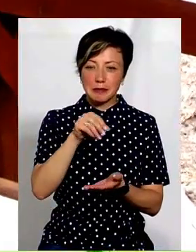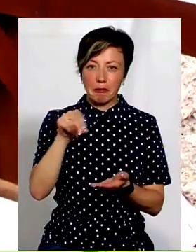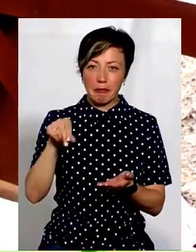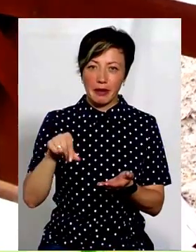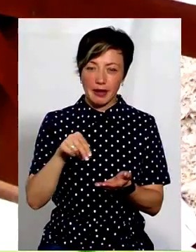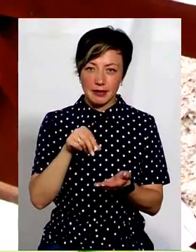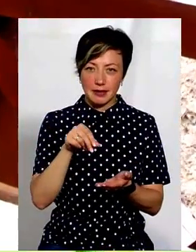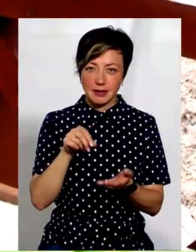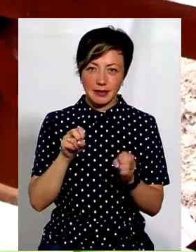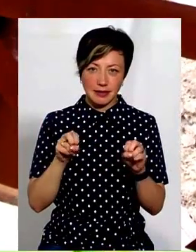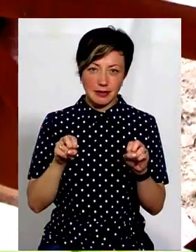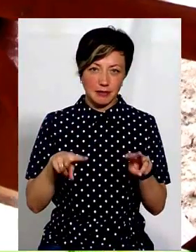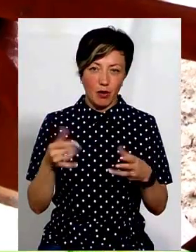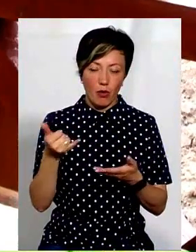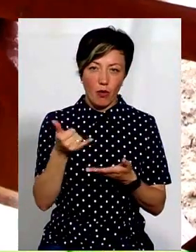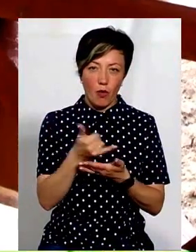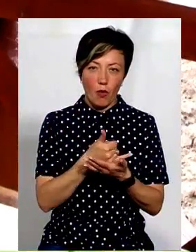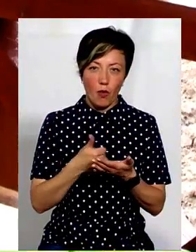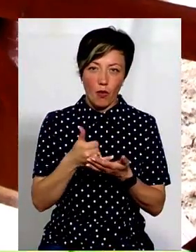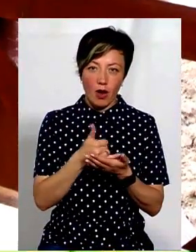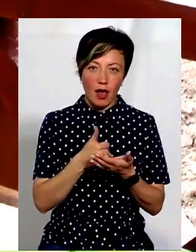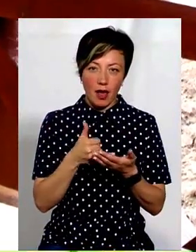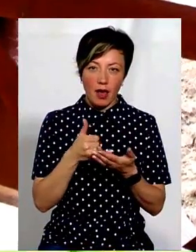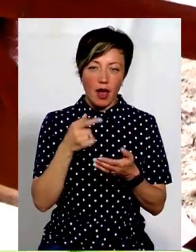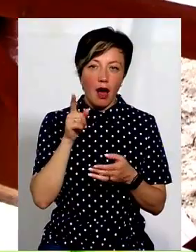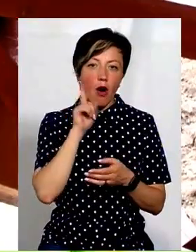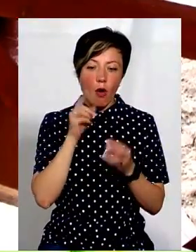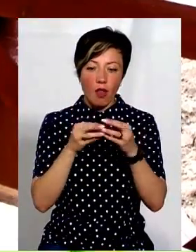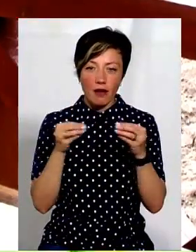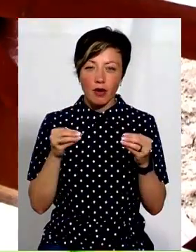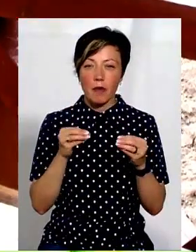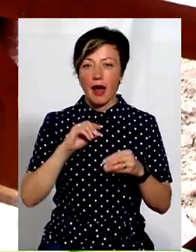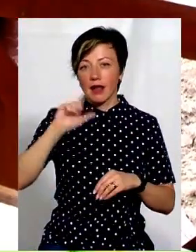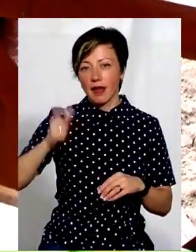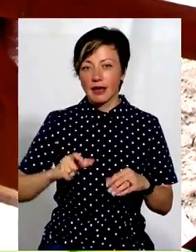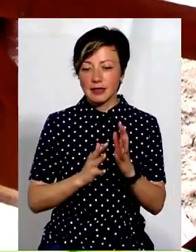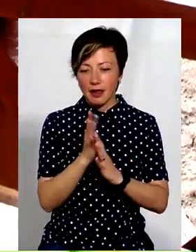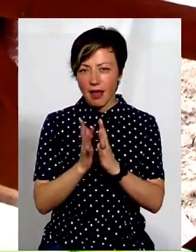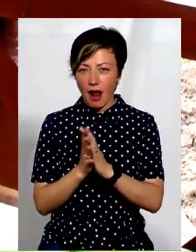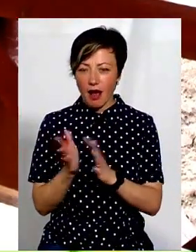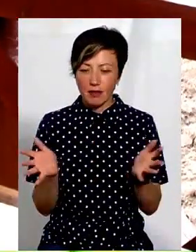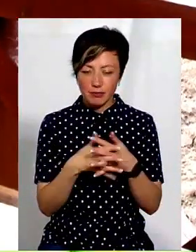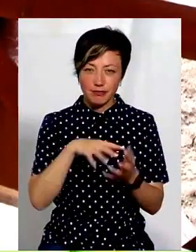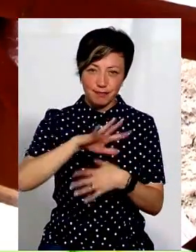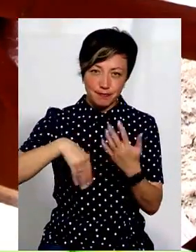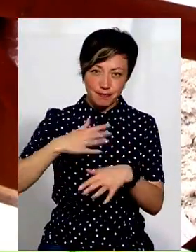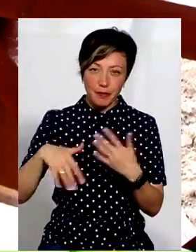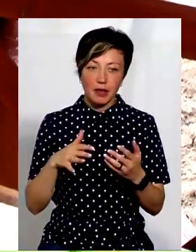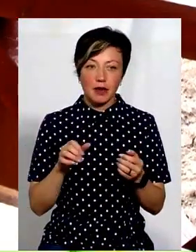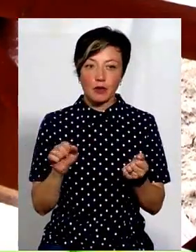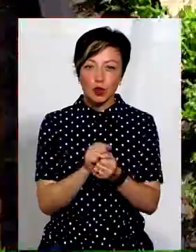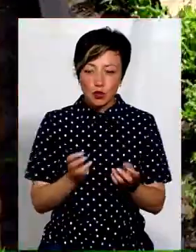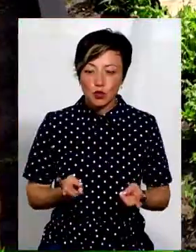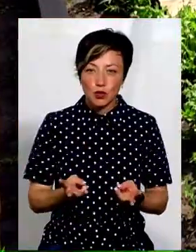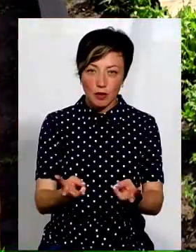це олія оливкова, італійські трави, ще деякі види спецій, і вони підсушуються в